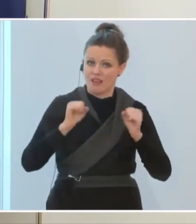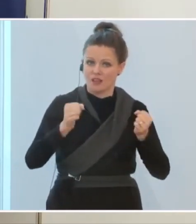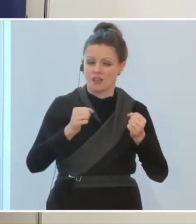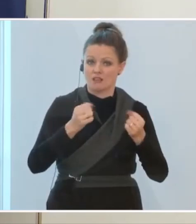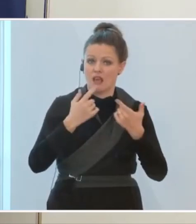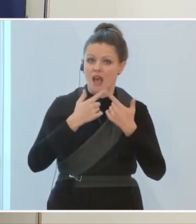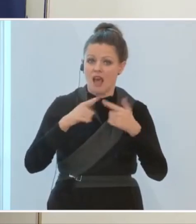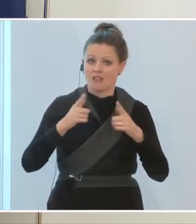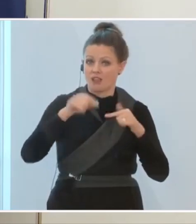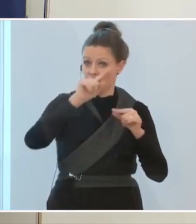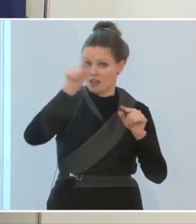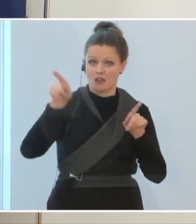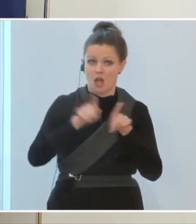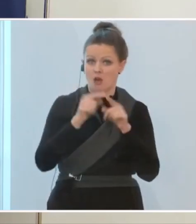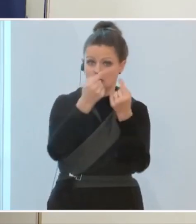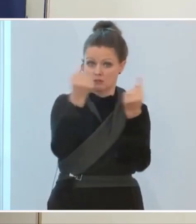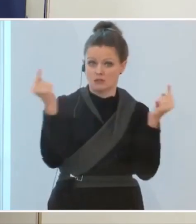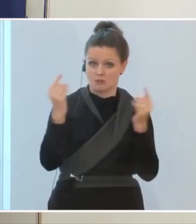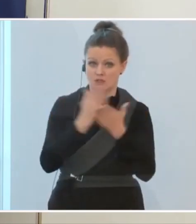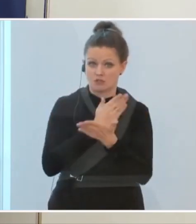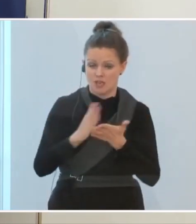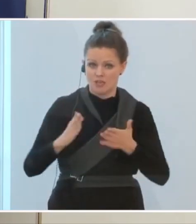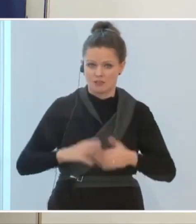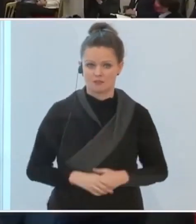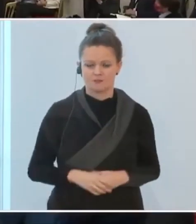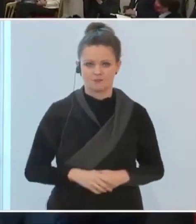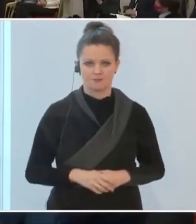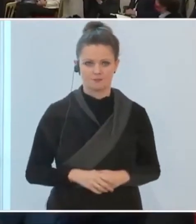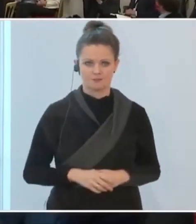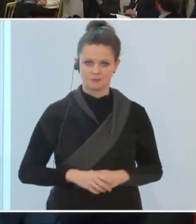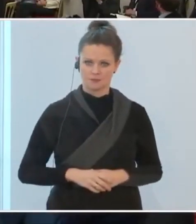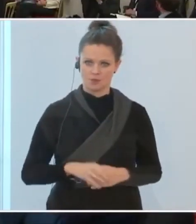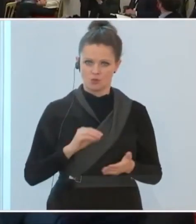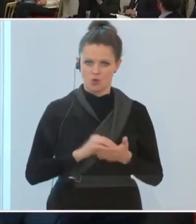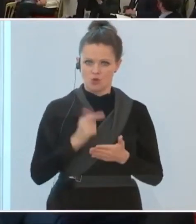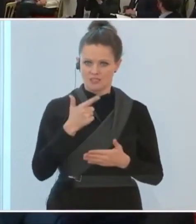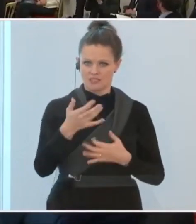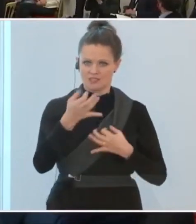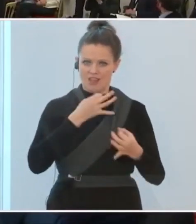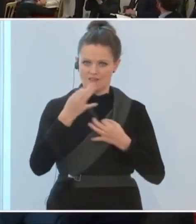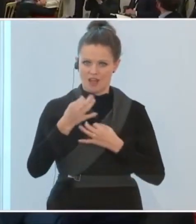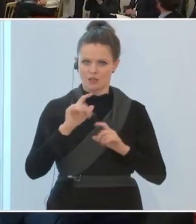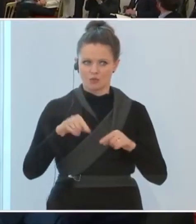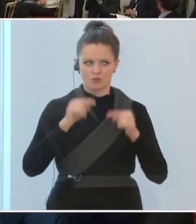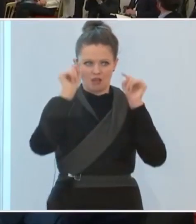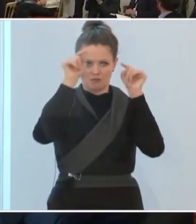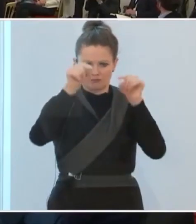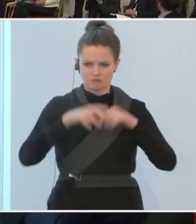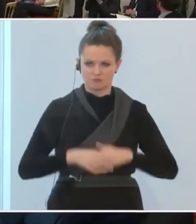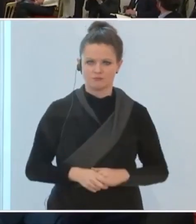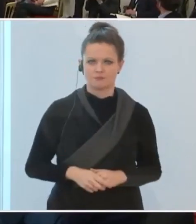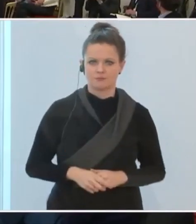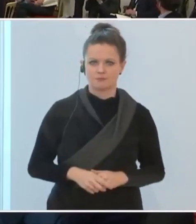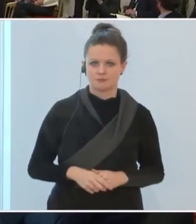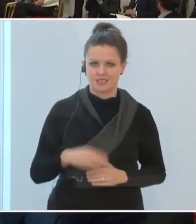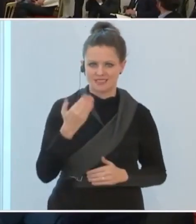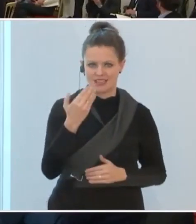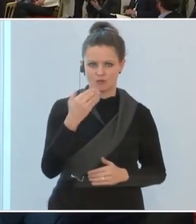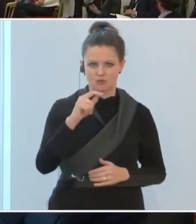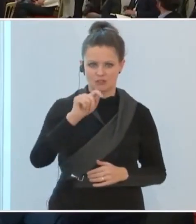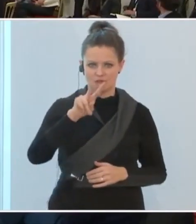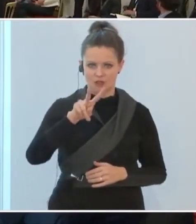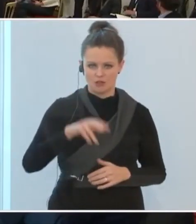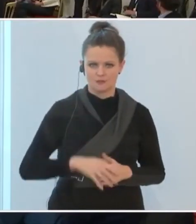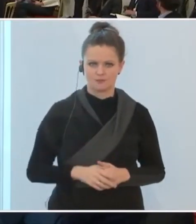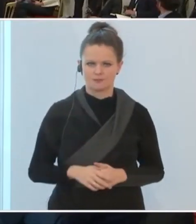müssen. Ich mache noch zwei Fragen hier herinnen, bevor wir in den Steinsaal rausgehen. ServusTV. Ich hätte noch